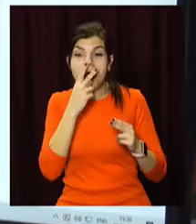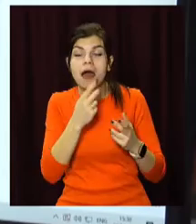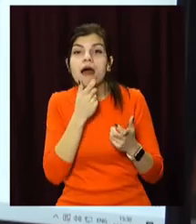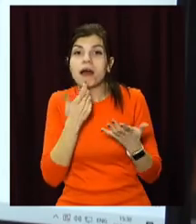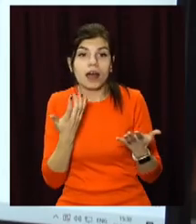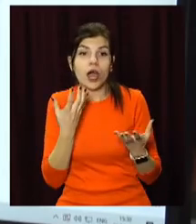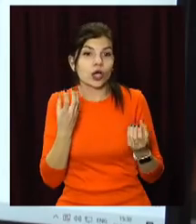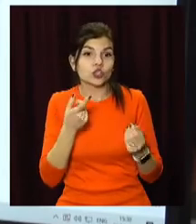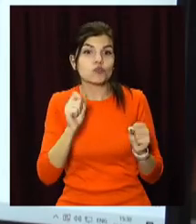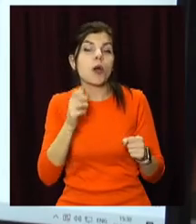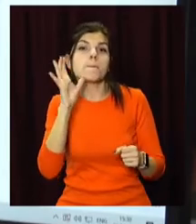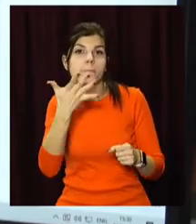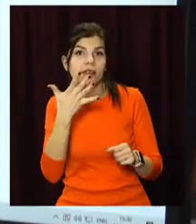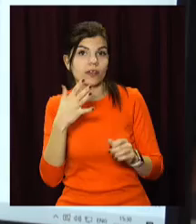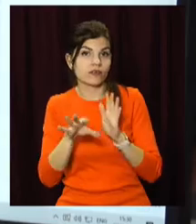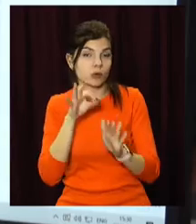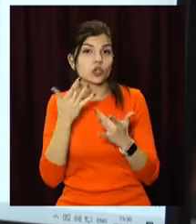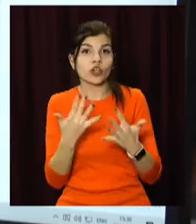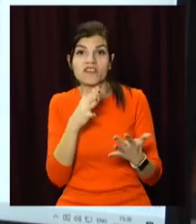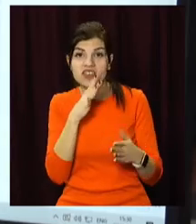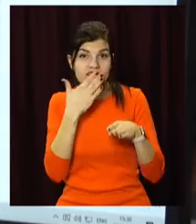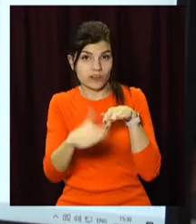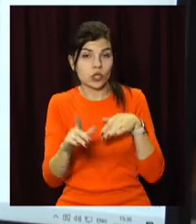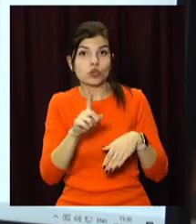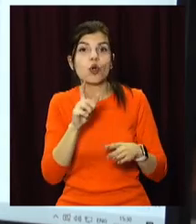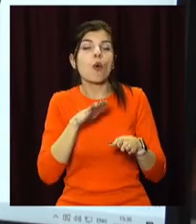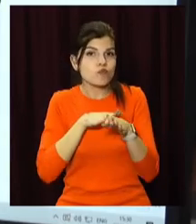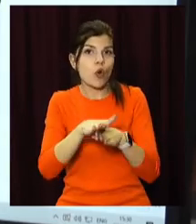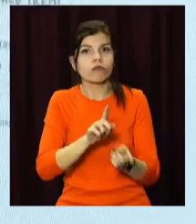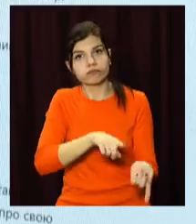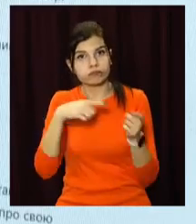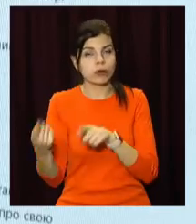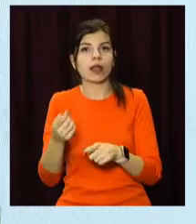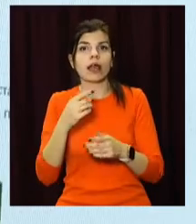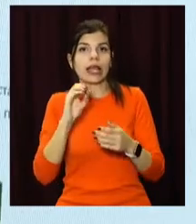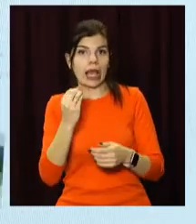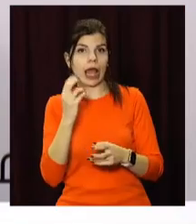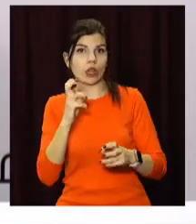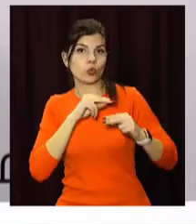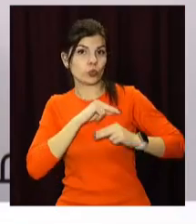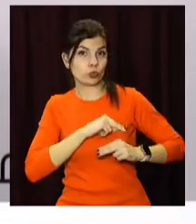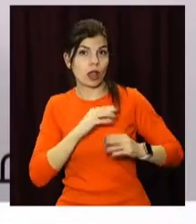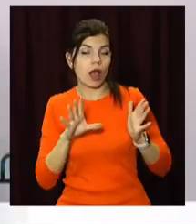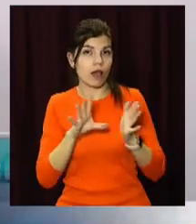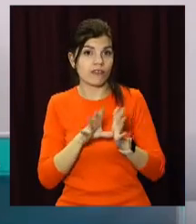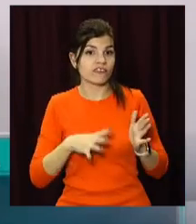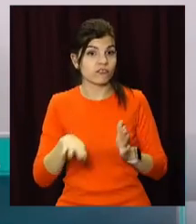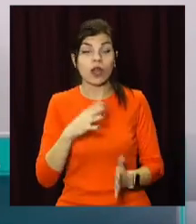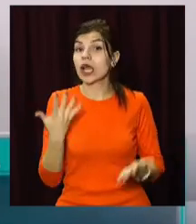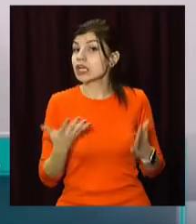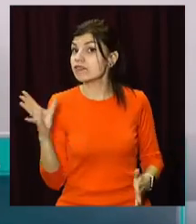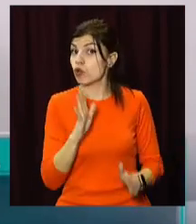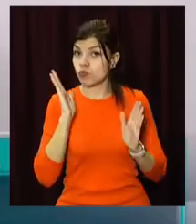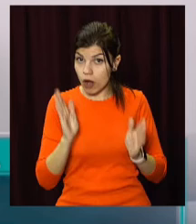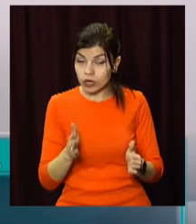можуть обирати ще 5 років. Саме стільки часу виділили, щоб повністю перейти на є трудові. Якщо все буде добре,